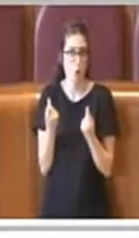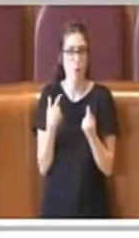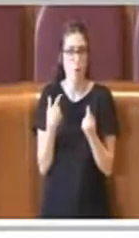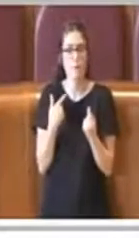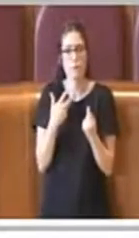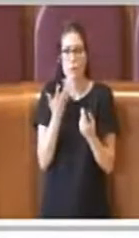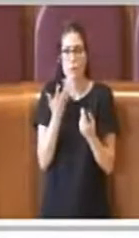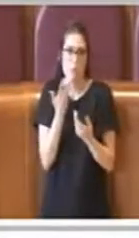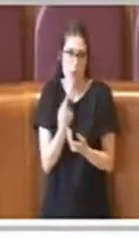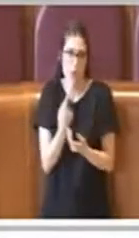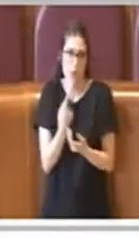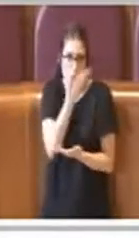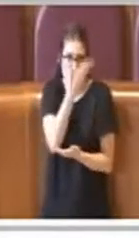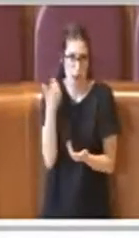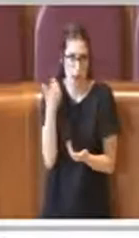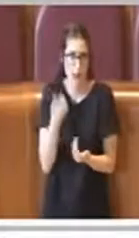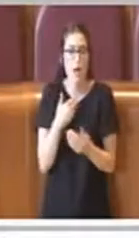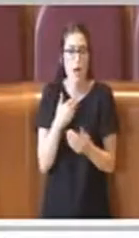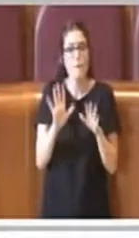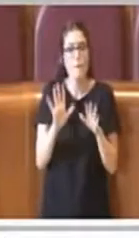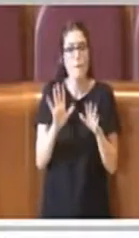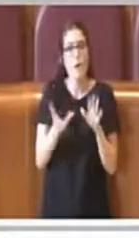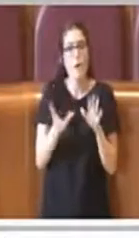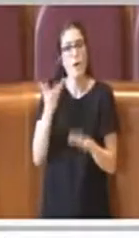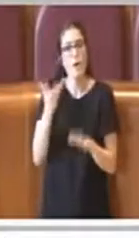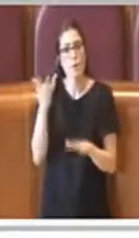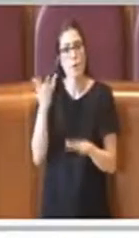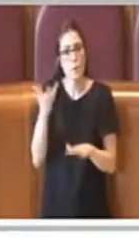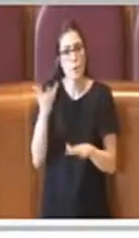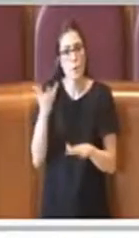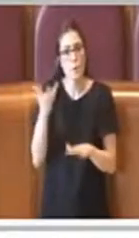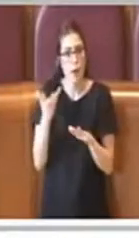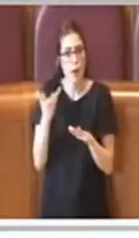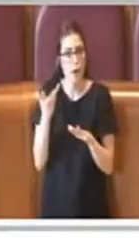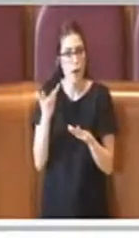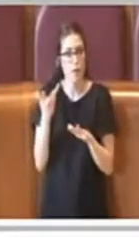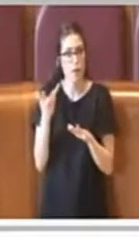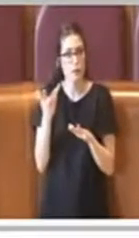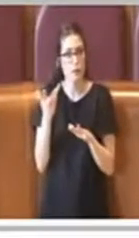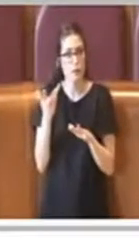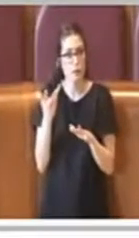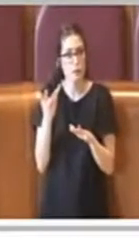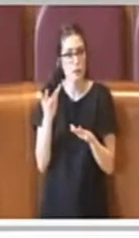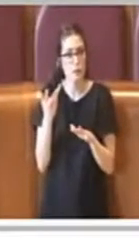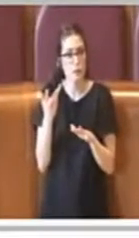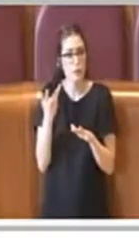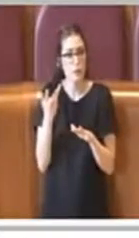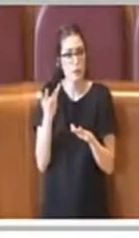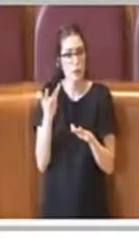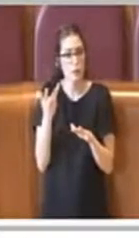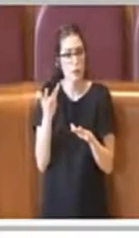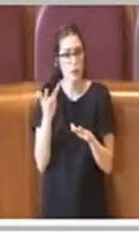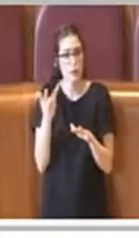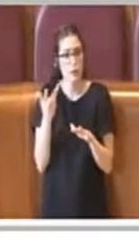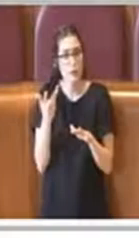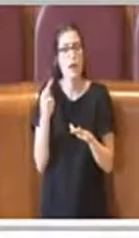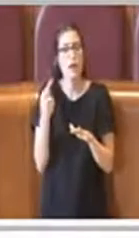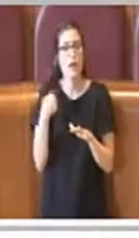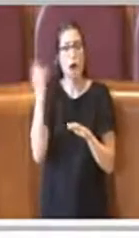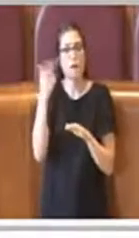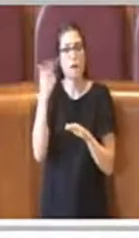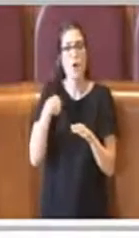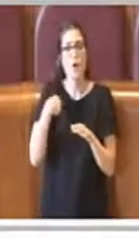dirlo, ma nella maggior parte dei casi veramente, soprattutto dalle consulte municipali, io ho avuto veramente un